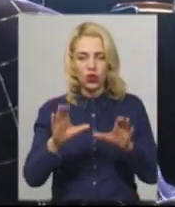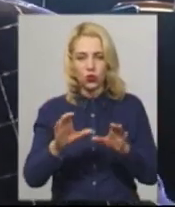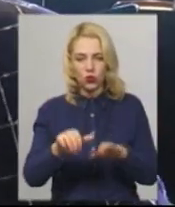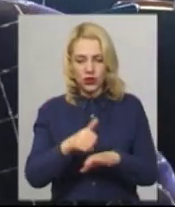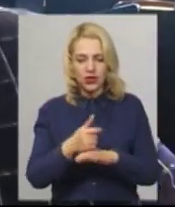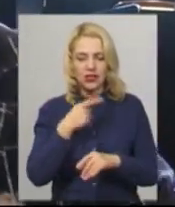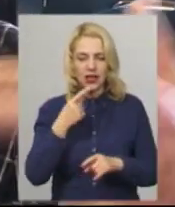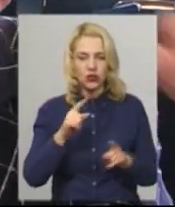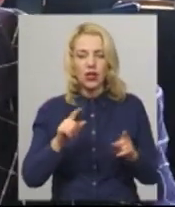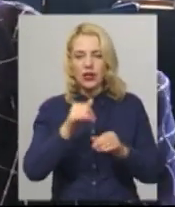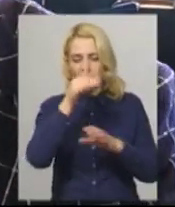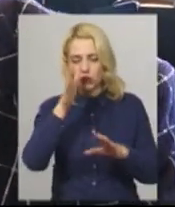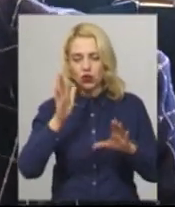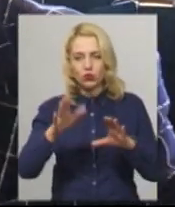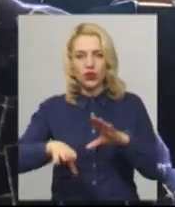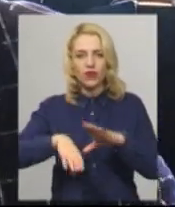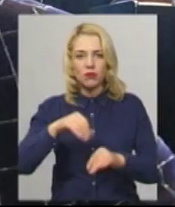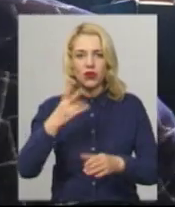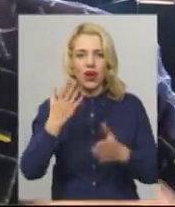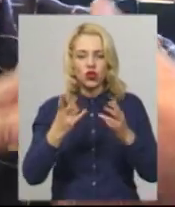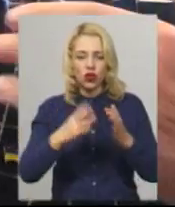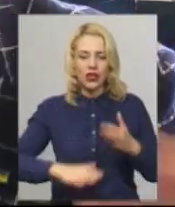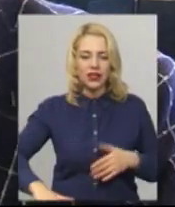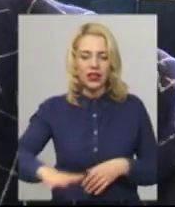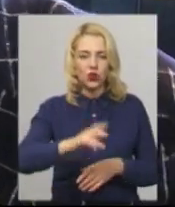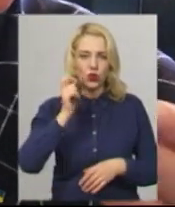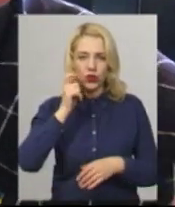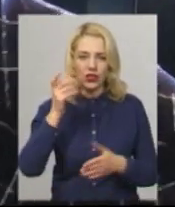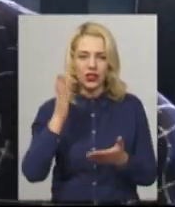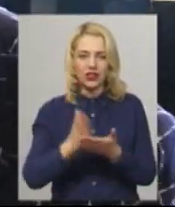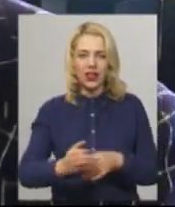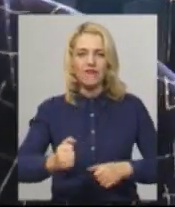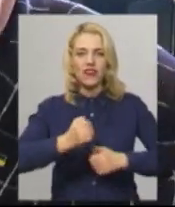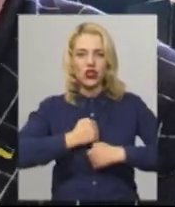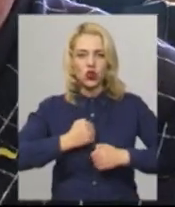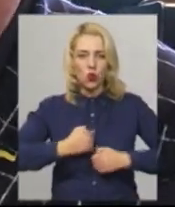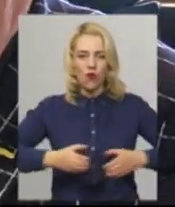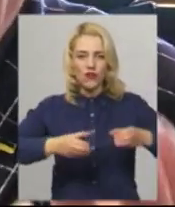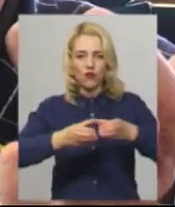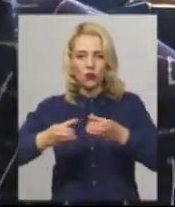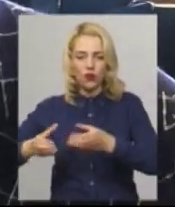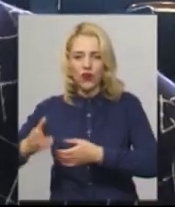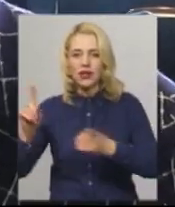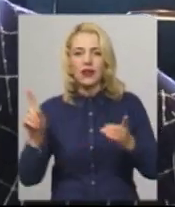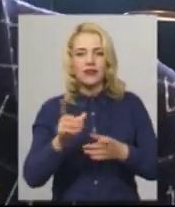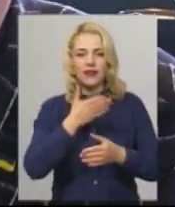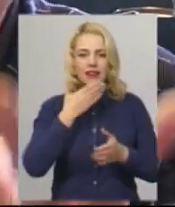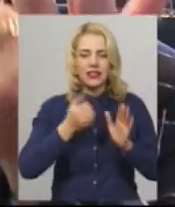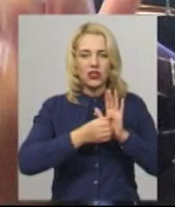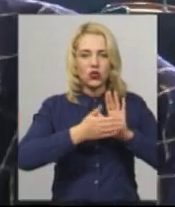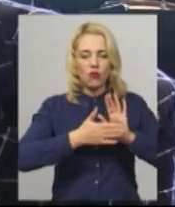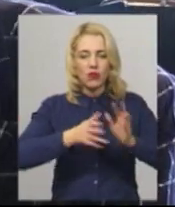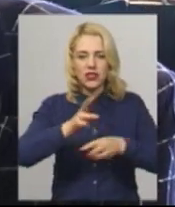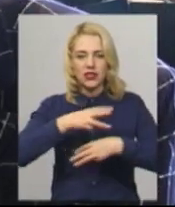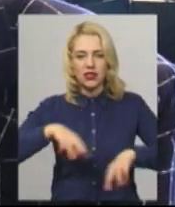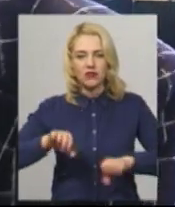проходити вибори, якщо на території України знаходяться військові формування, які не зареєстровані ні в Міністерстві оборони,